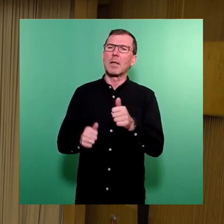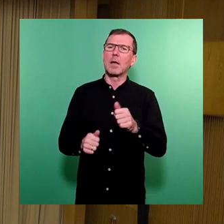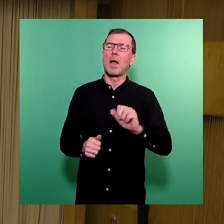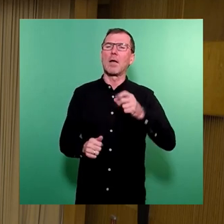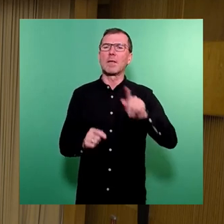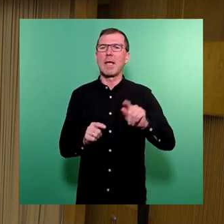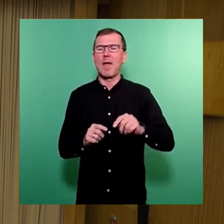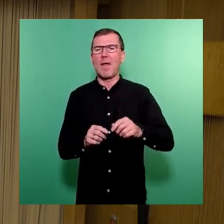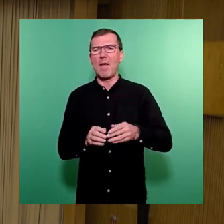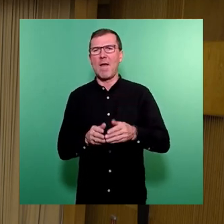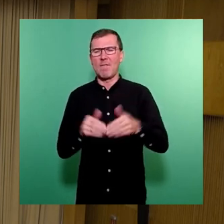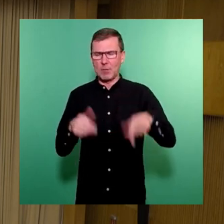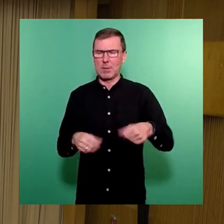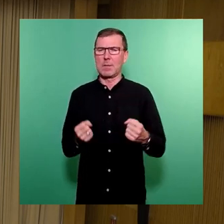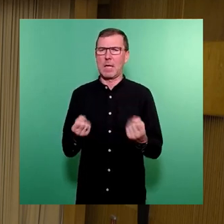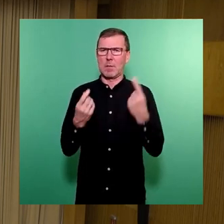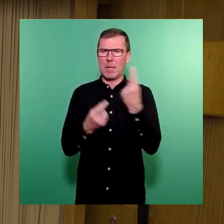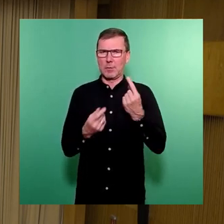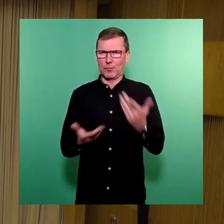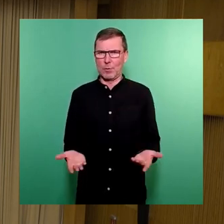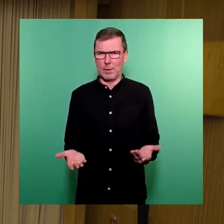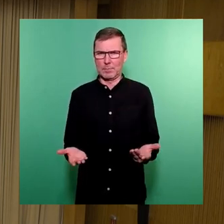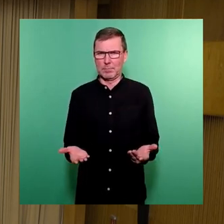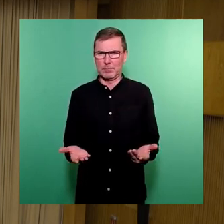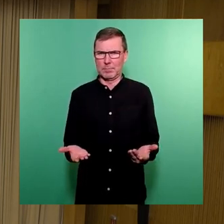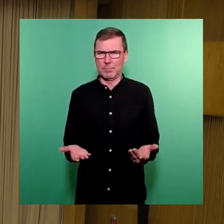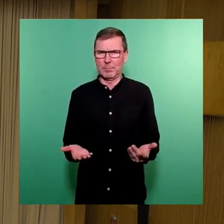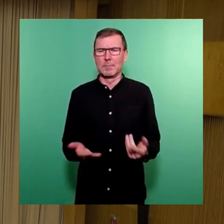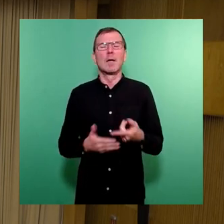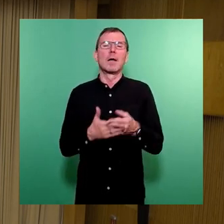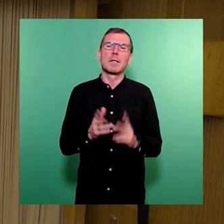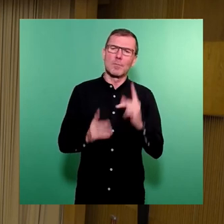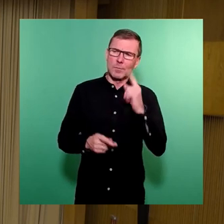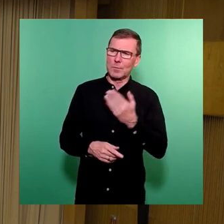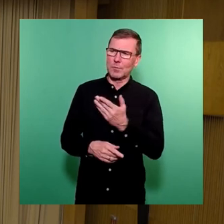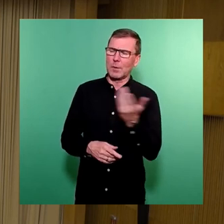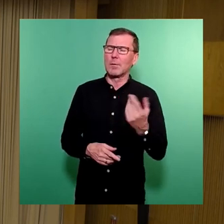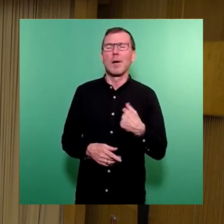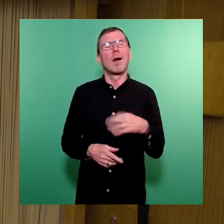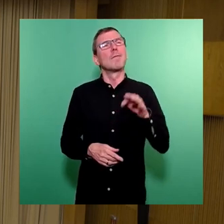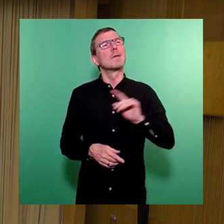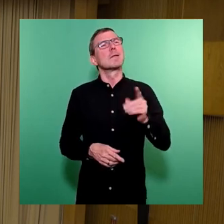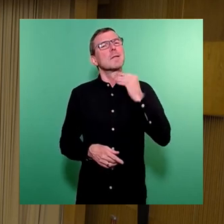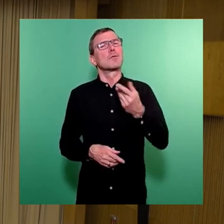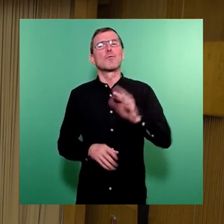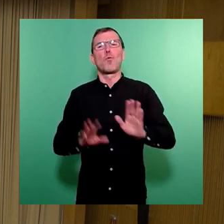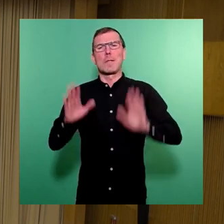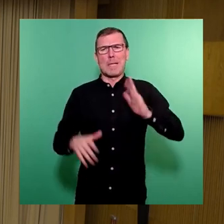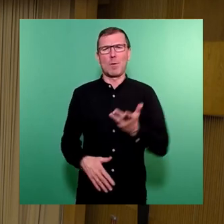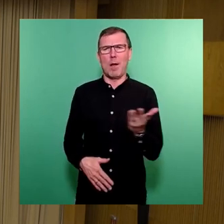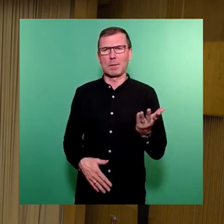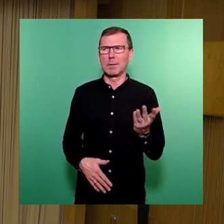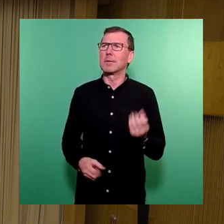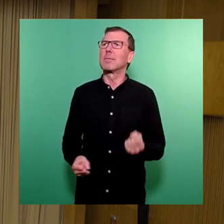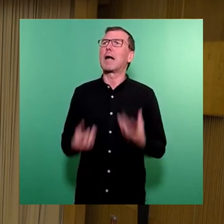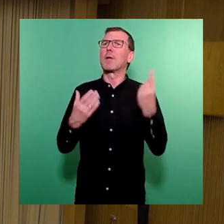diese Aktuelle Stunde hier, ein Teil des Stadtrates, was ich undemokratisch und nicht schön finde. Eine Aktuelle Stunde,